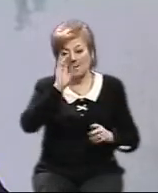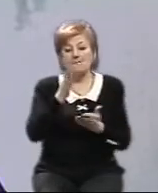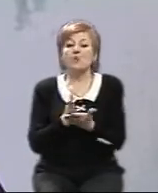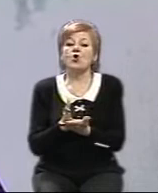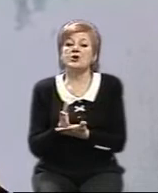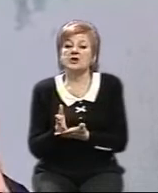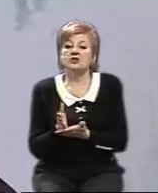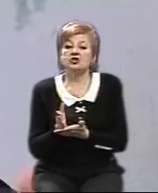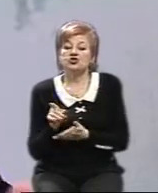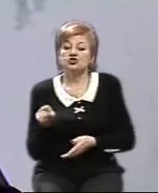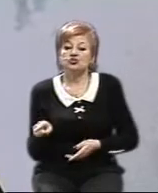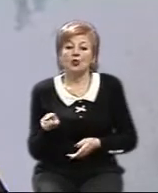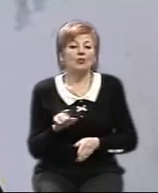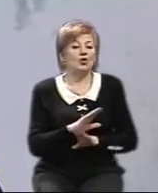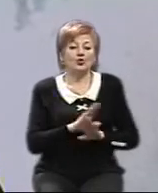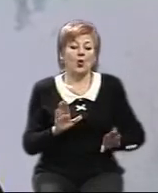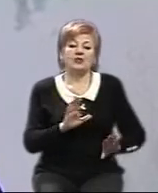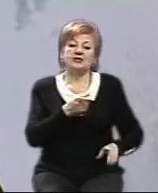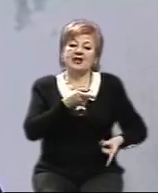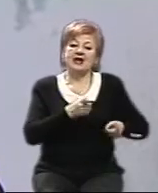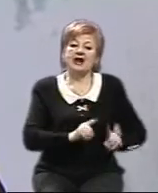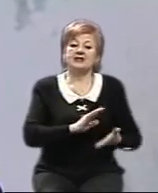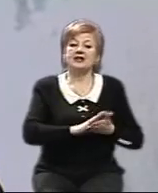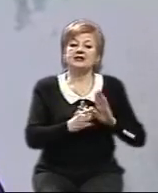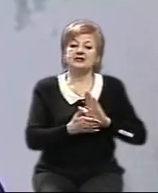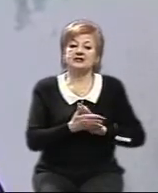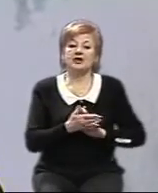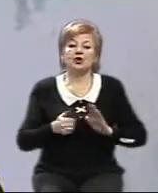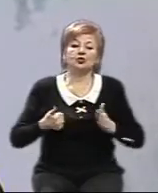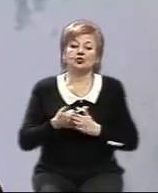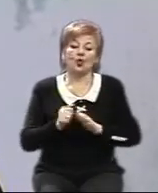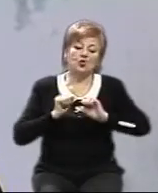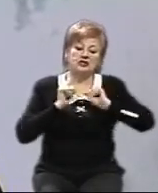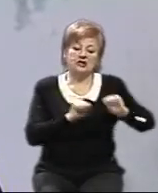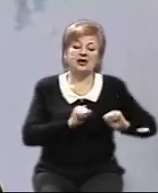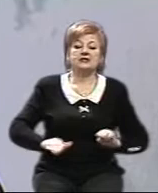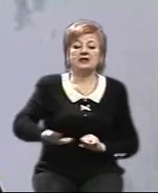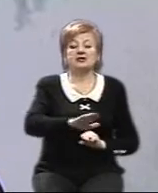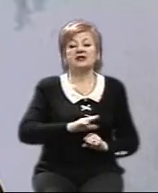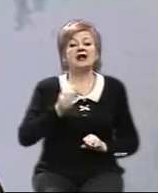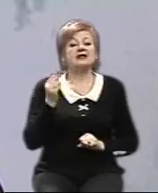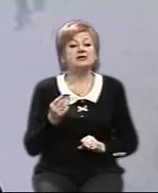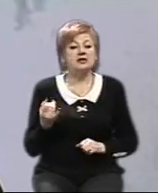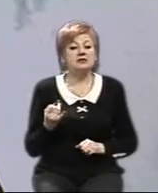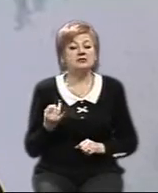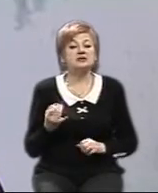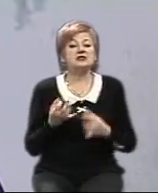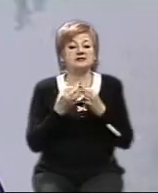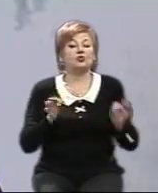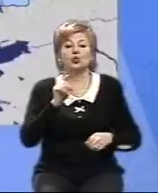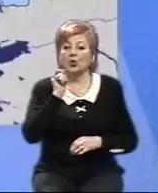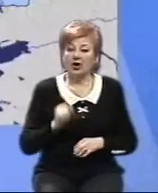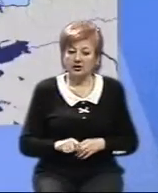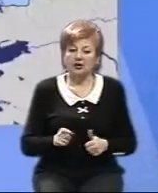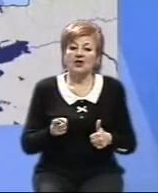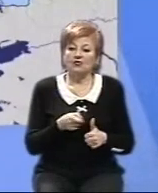аспекті, а не реальна ситуація щодо захисту територіальної цілісності і суверенітету України. Чому?